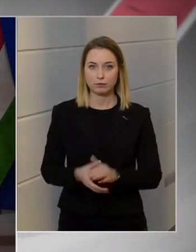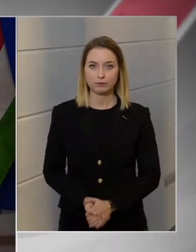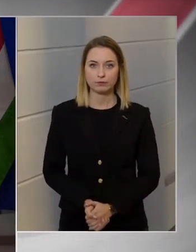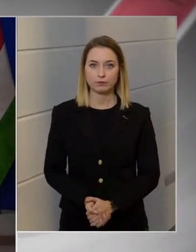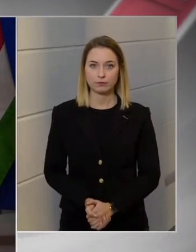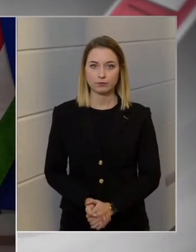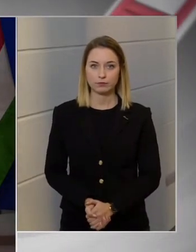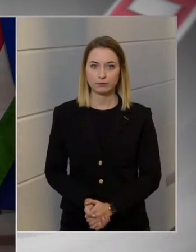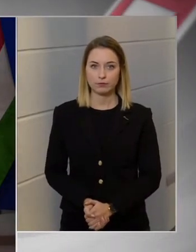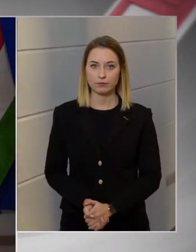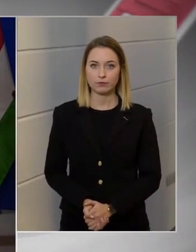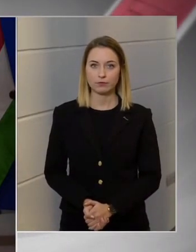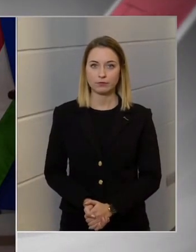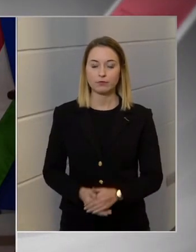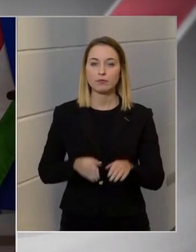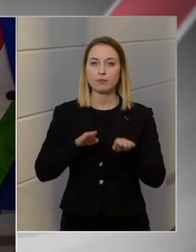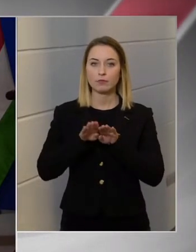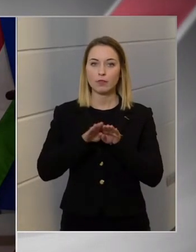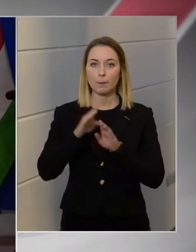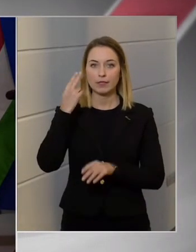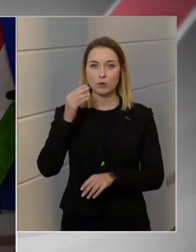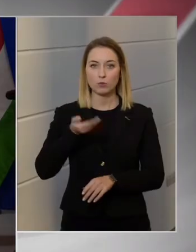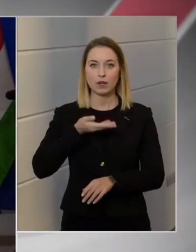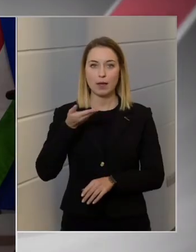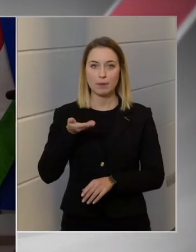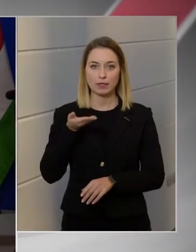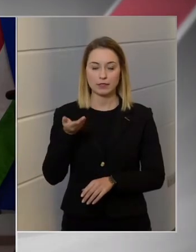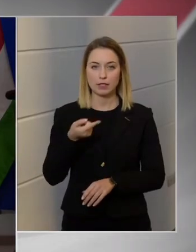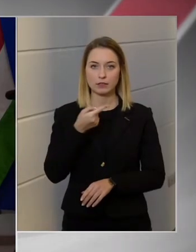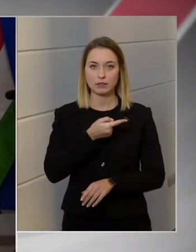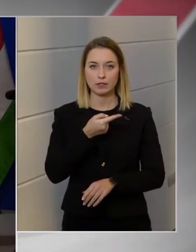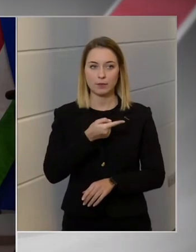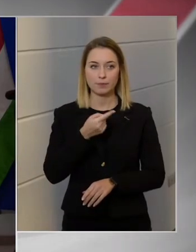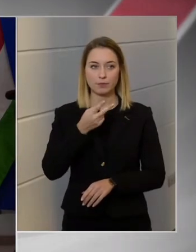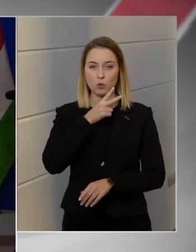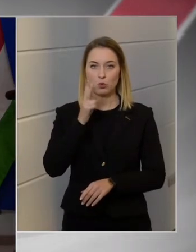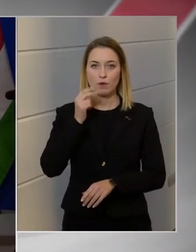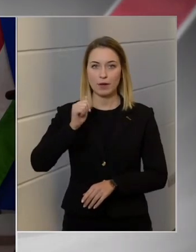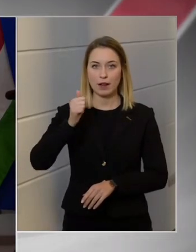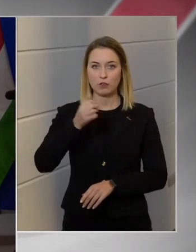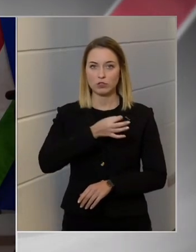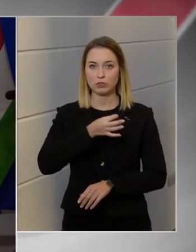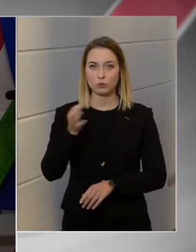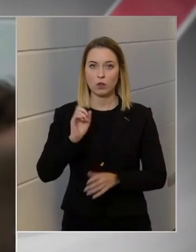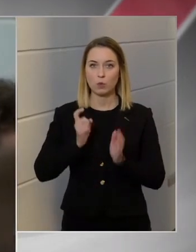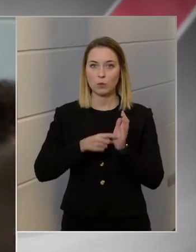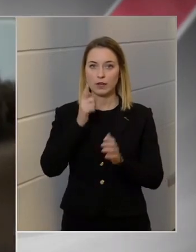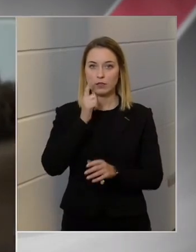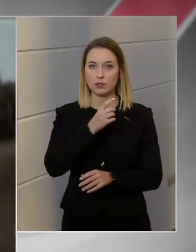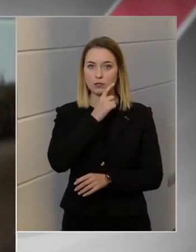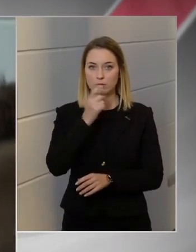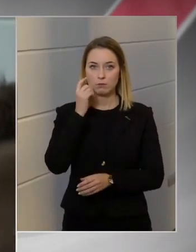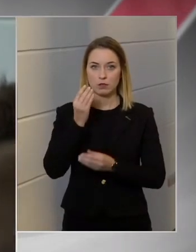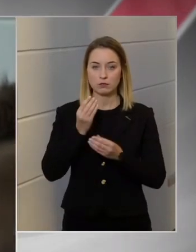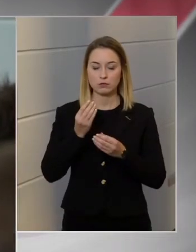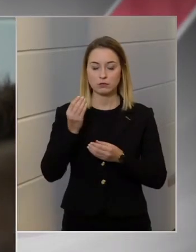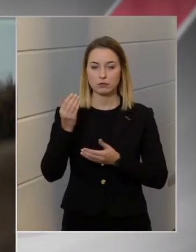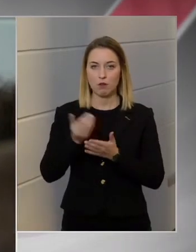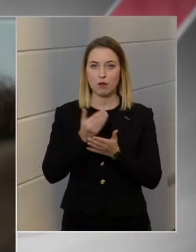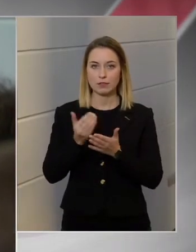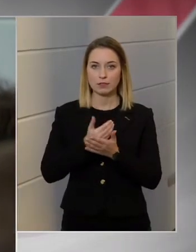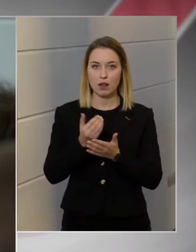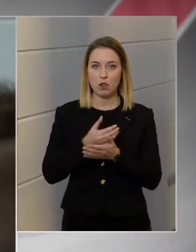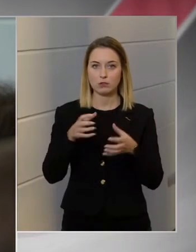Magyar Éva RTL. Miniszter úr, említette ugye, hogy november 1-től kötelező lesz a maszkak használat a